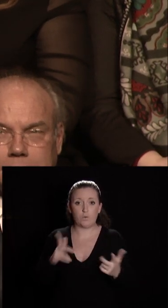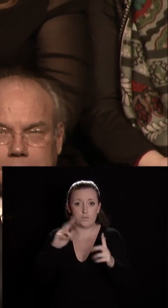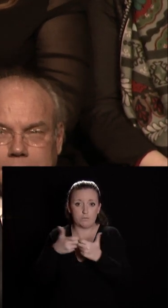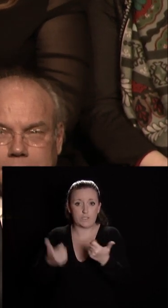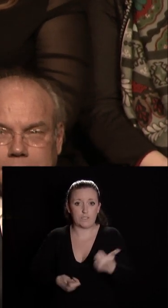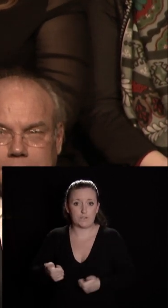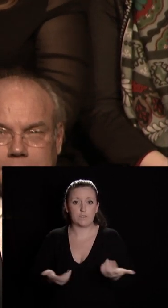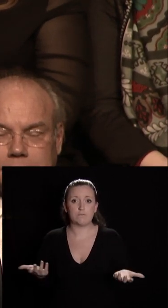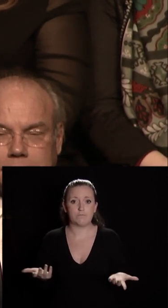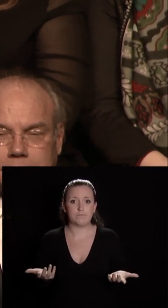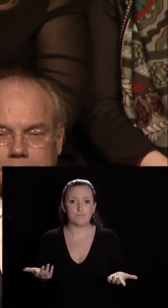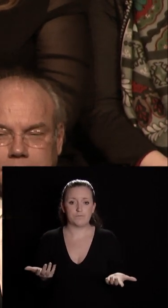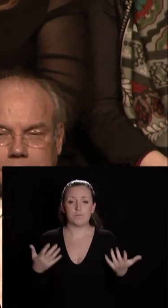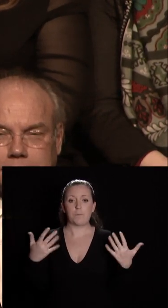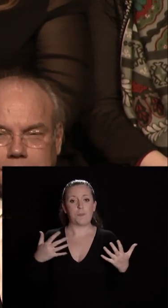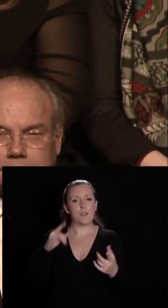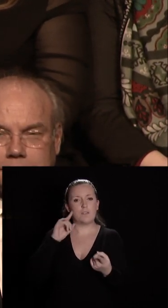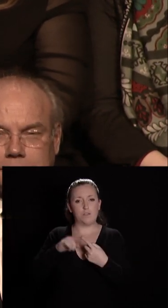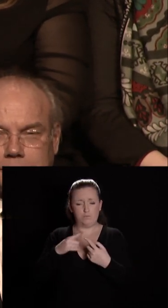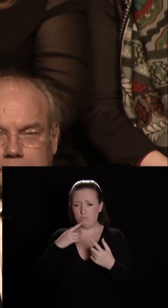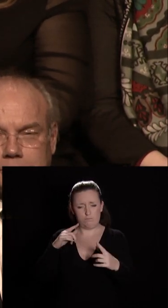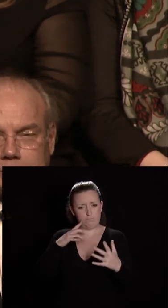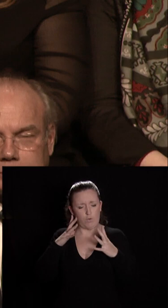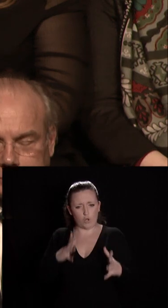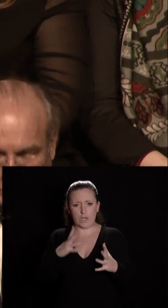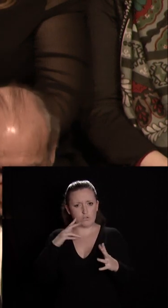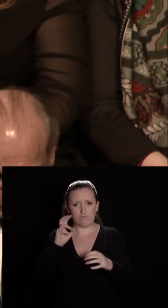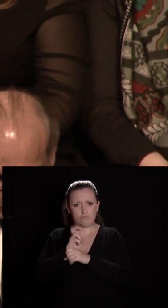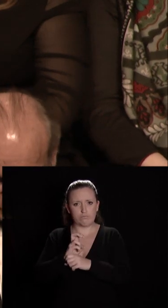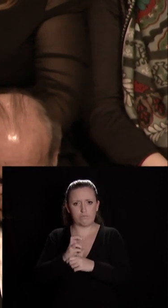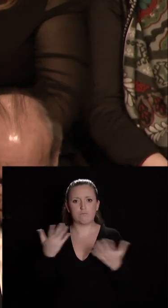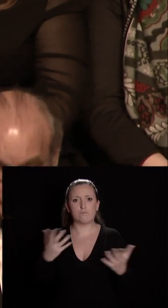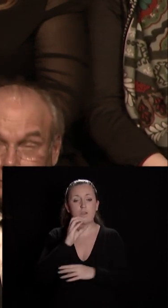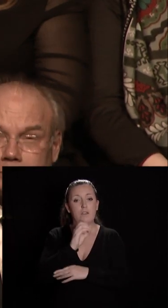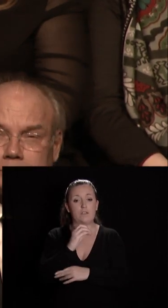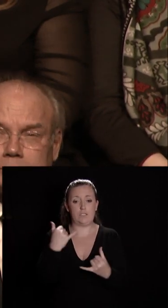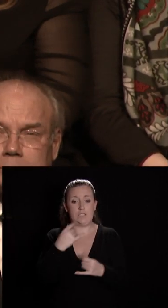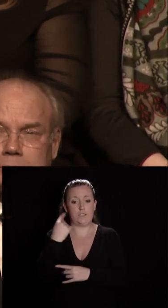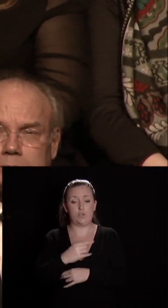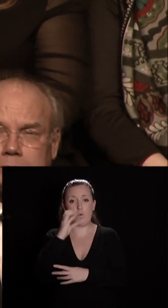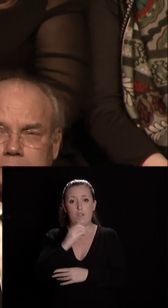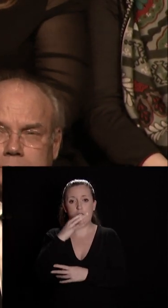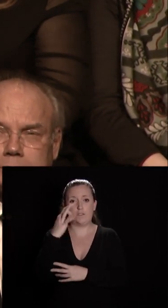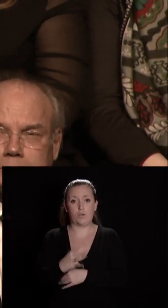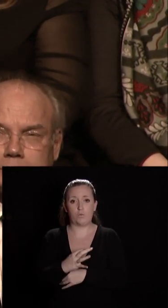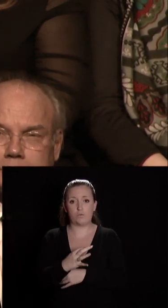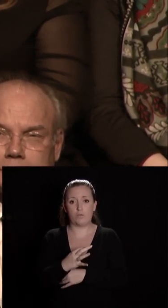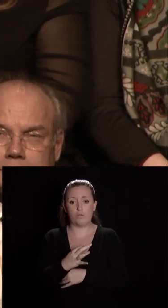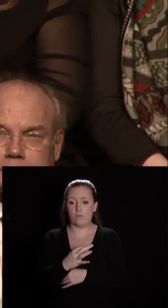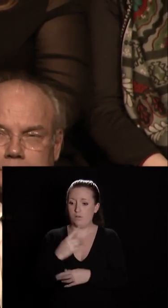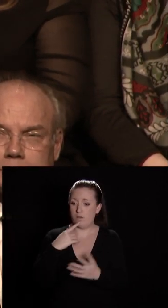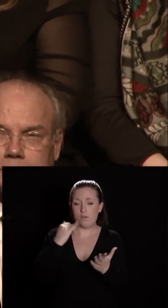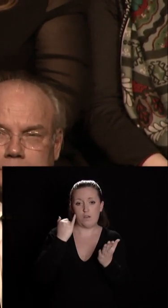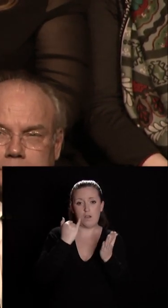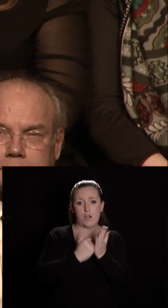en la matière nos engagements nous les tenons à Dijon 0% d'augmentation des taux d'imposition